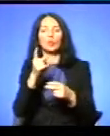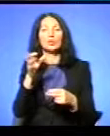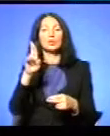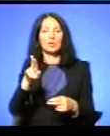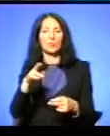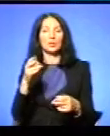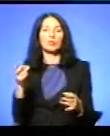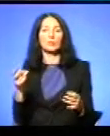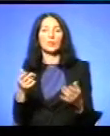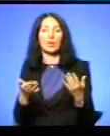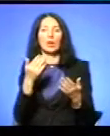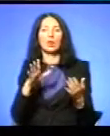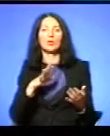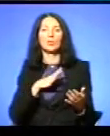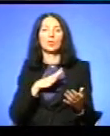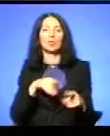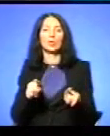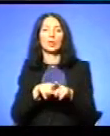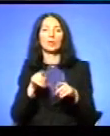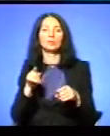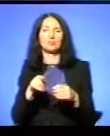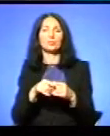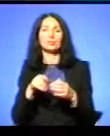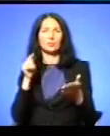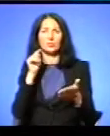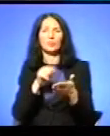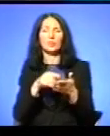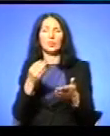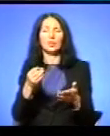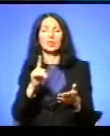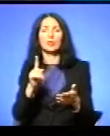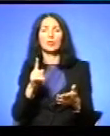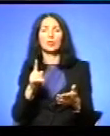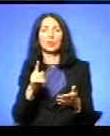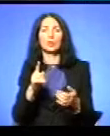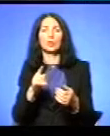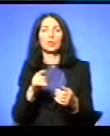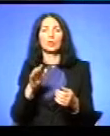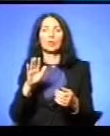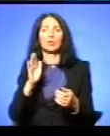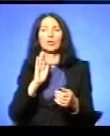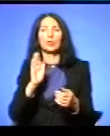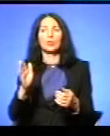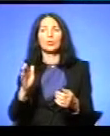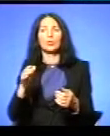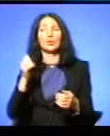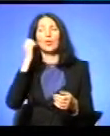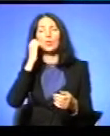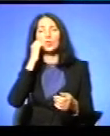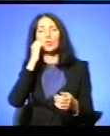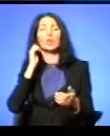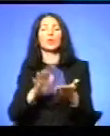Я думаю, що була чисто така їхня меркантильна думка, що буде поїздити в Москві Та буде давати прес-конференції